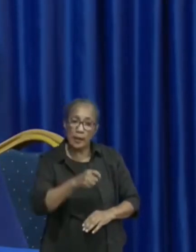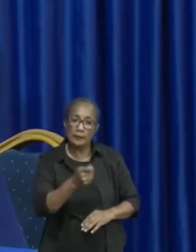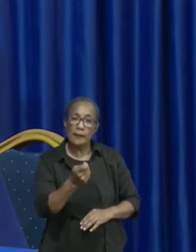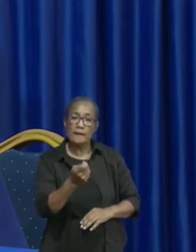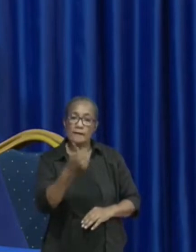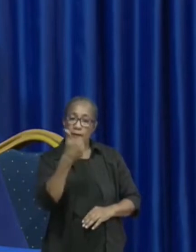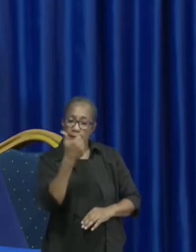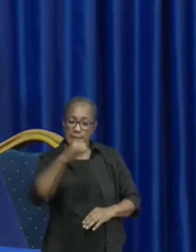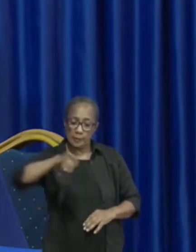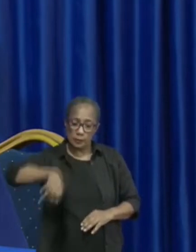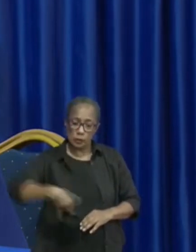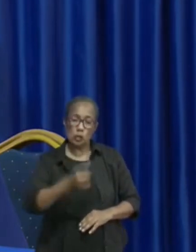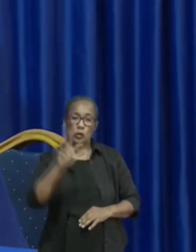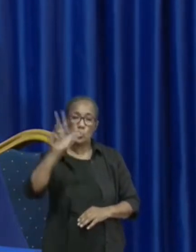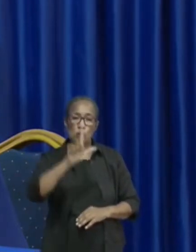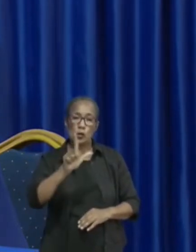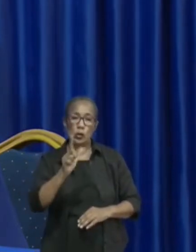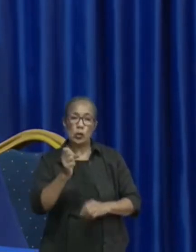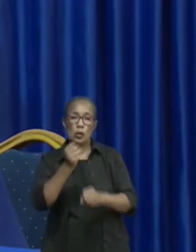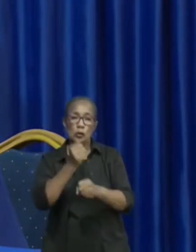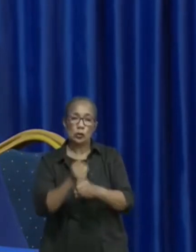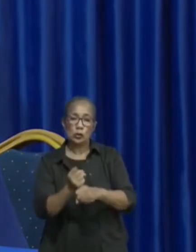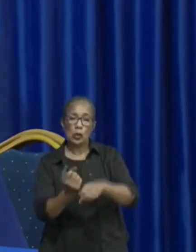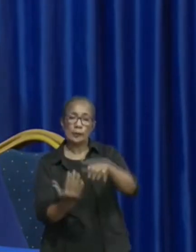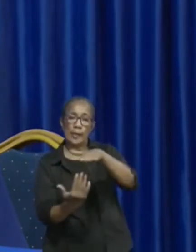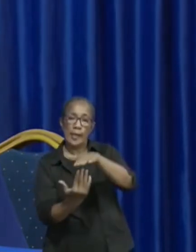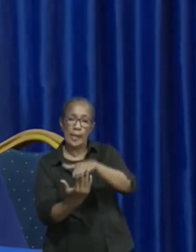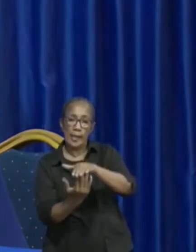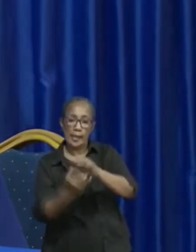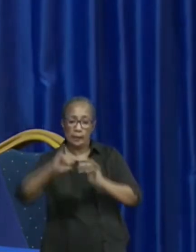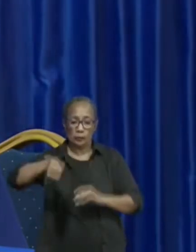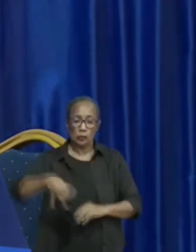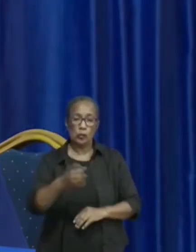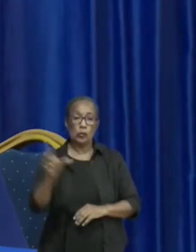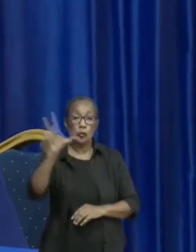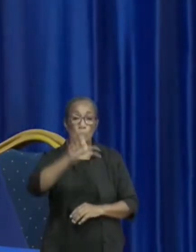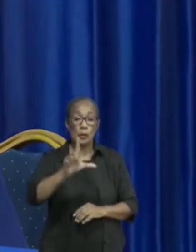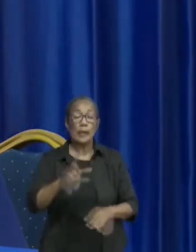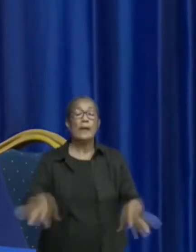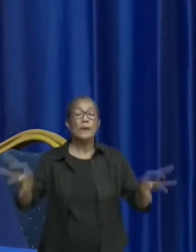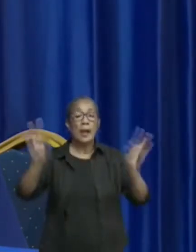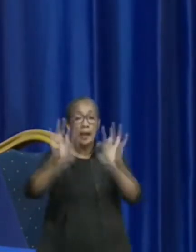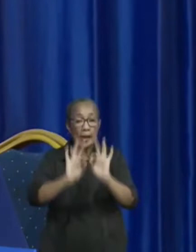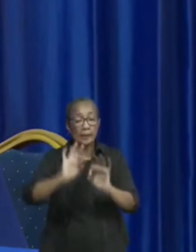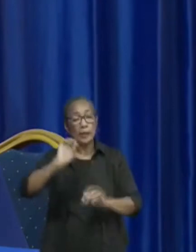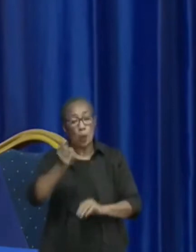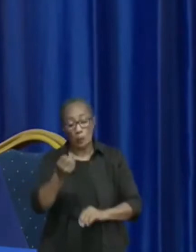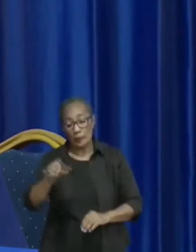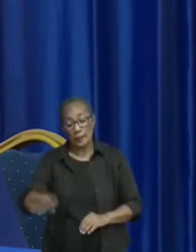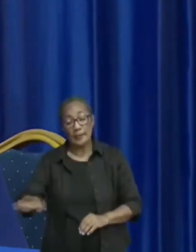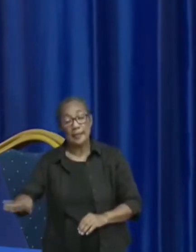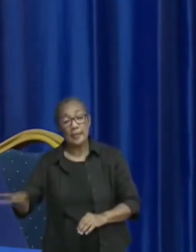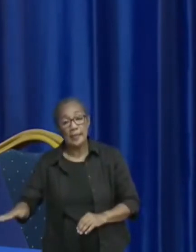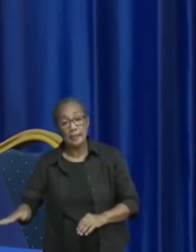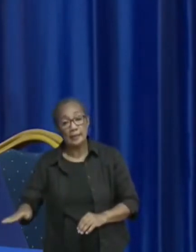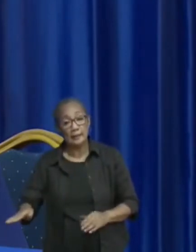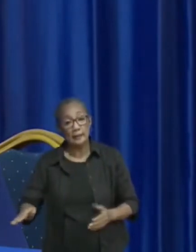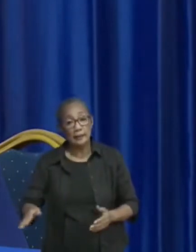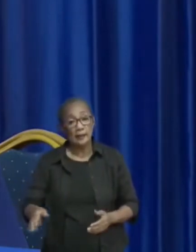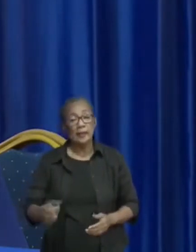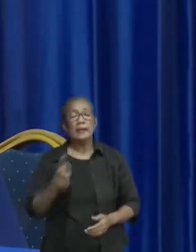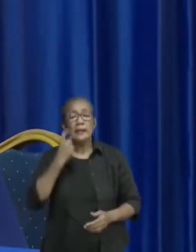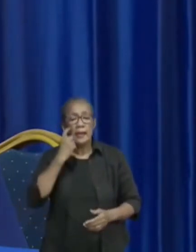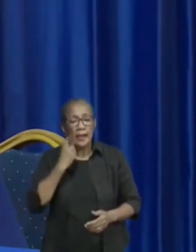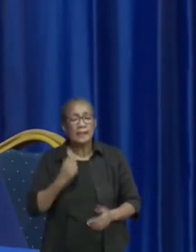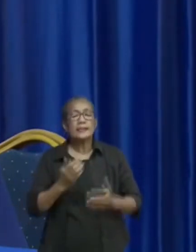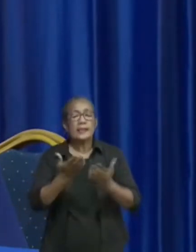juli tot eind juli, heel erg belangrijk om de kinderen weer eigenlijk de kans